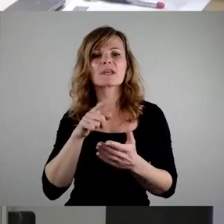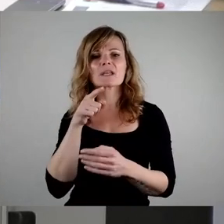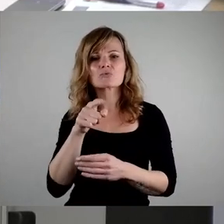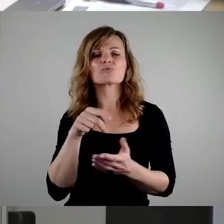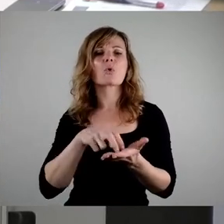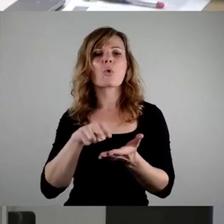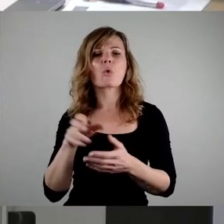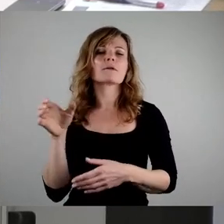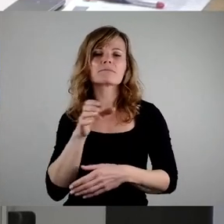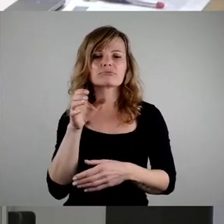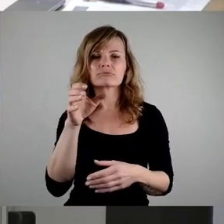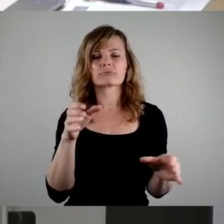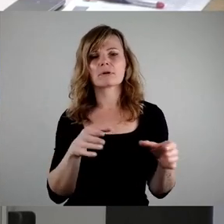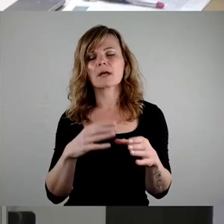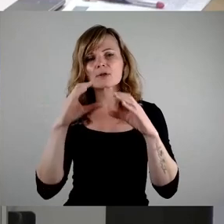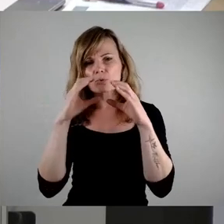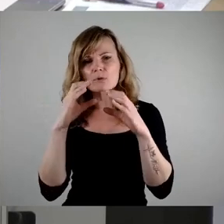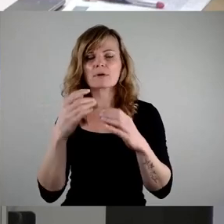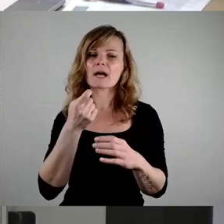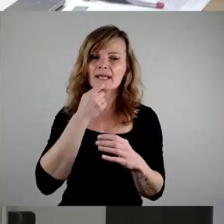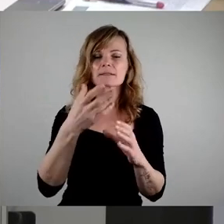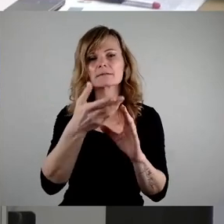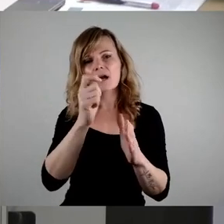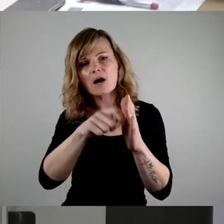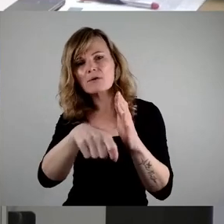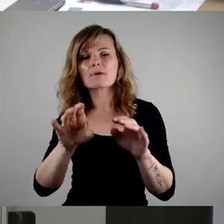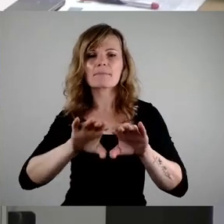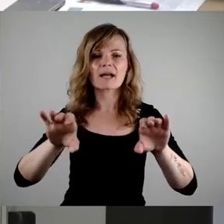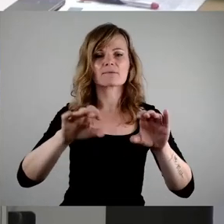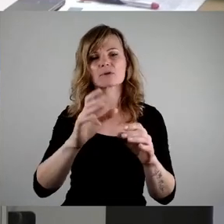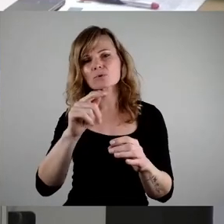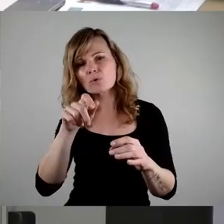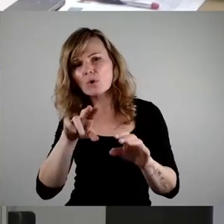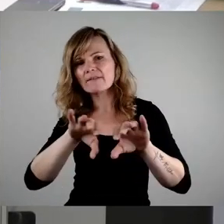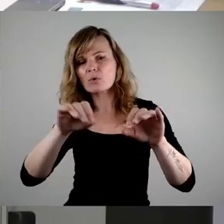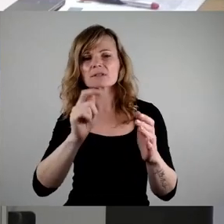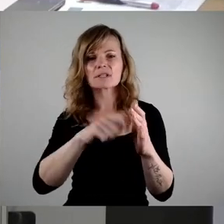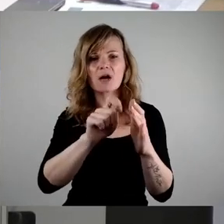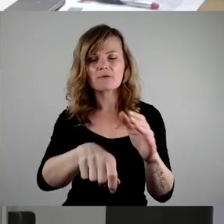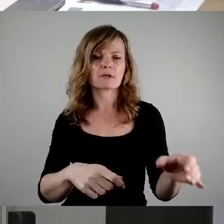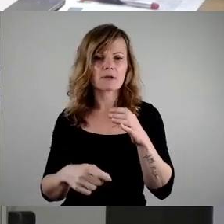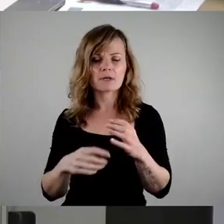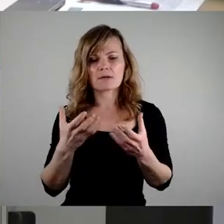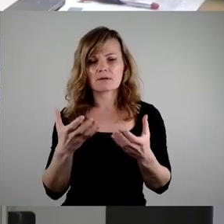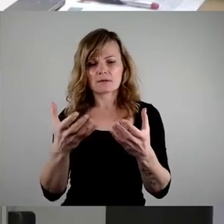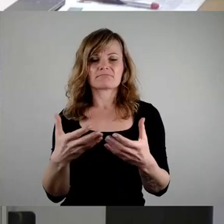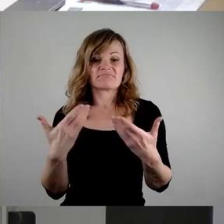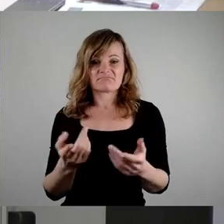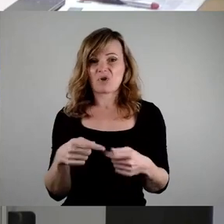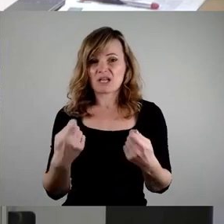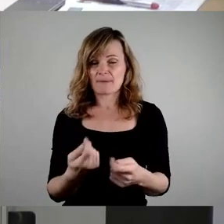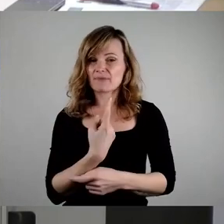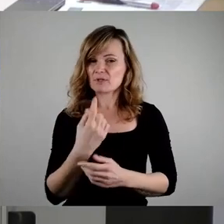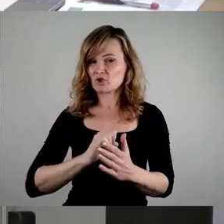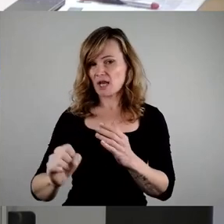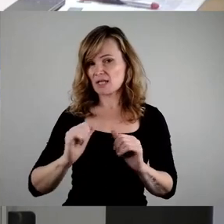beschleunigten Lebensstils geworden. Das Ergebnis ist, und nun kommen viele schlimme Zahlen, dass in Deutschland jährlich